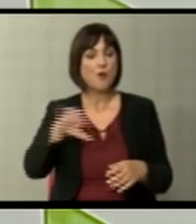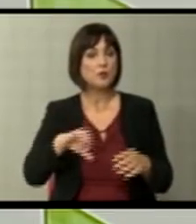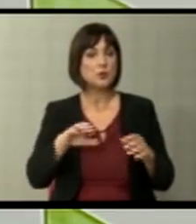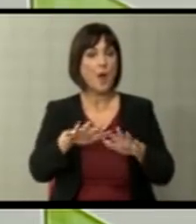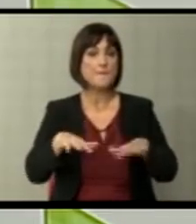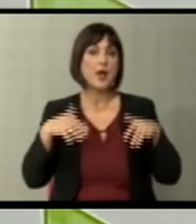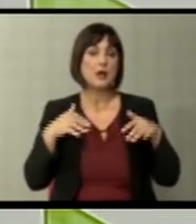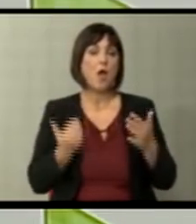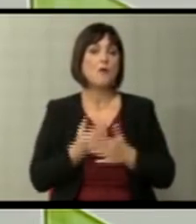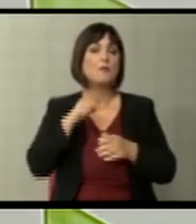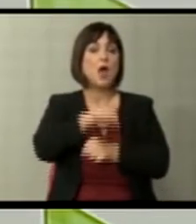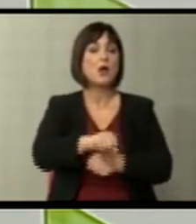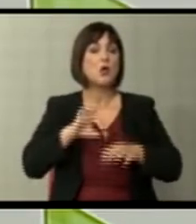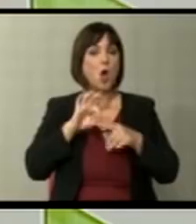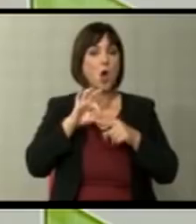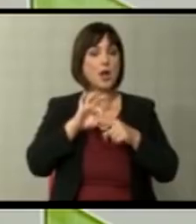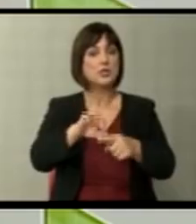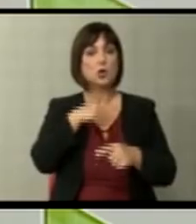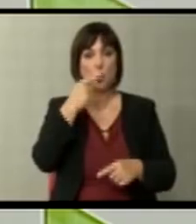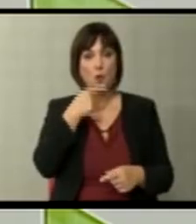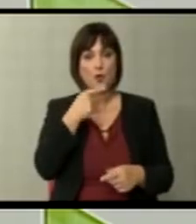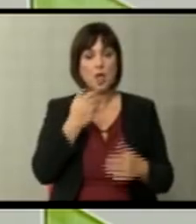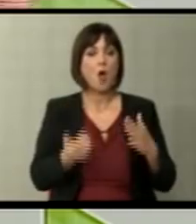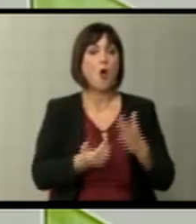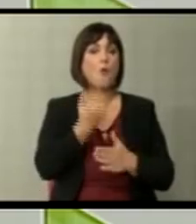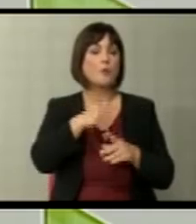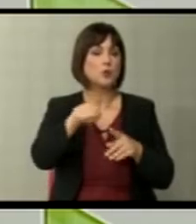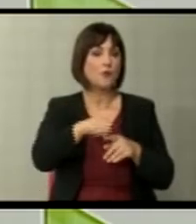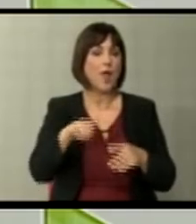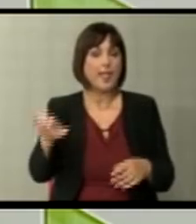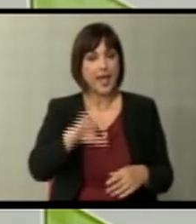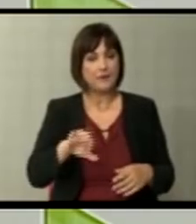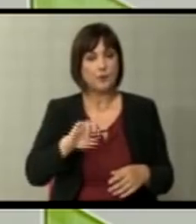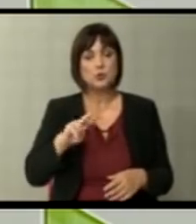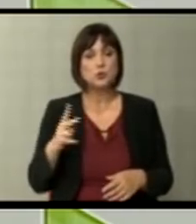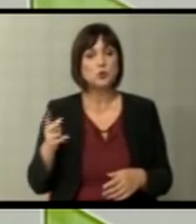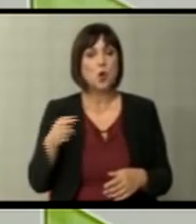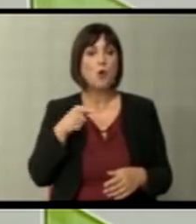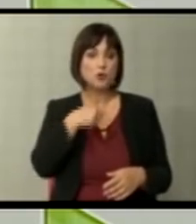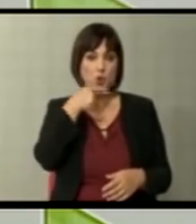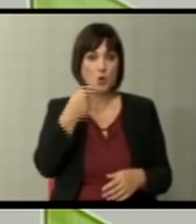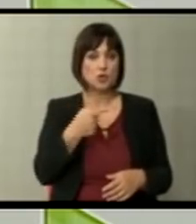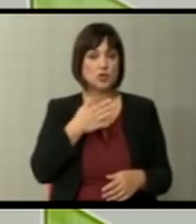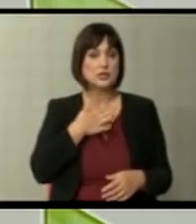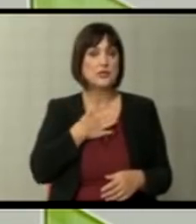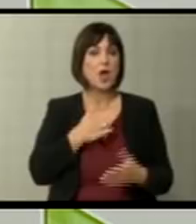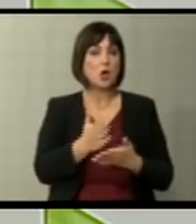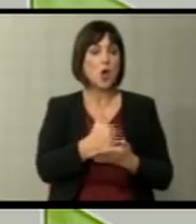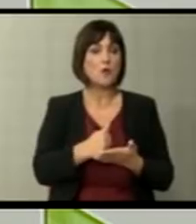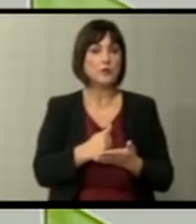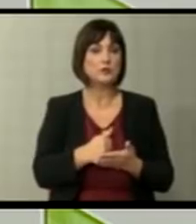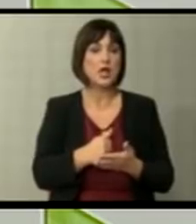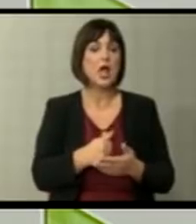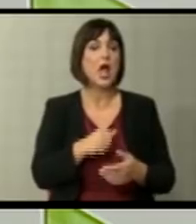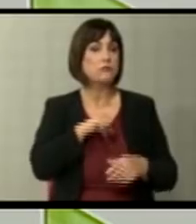парламент, се наметнува повторно како лидер на оно што се нарекува обновување на Европа и така натаму. И ова што го спомнафте, я сега знам дали би го го искористила збората